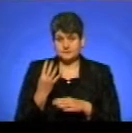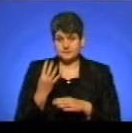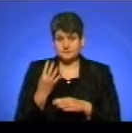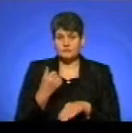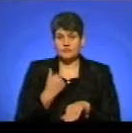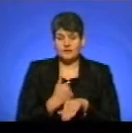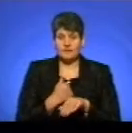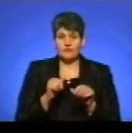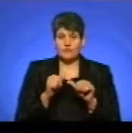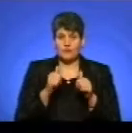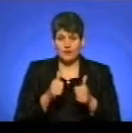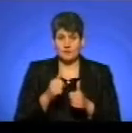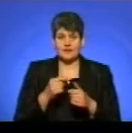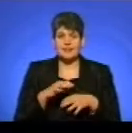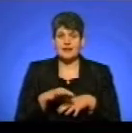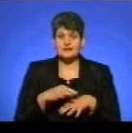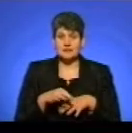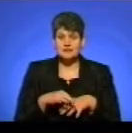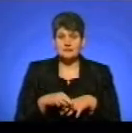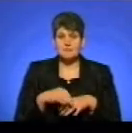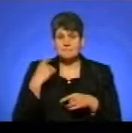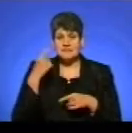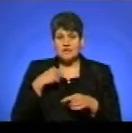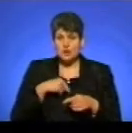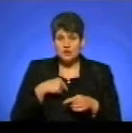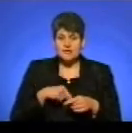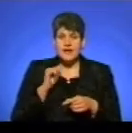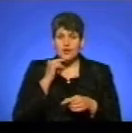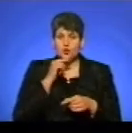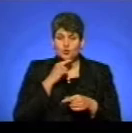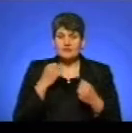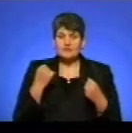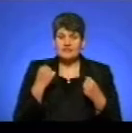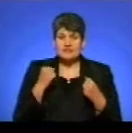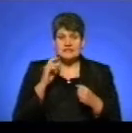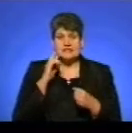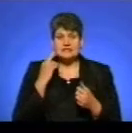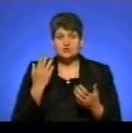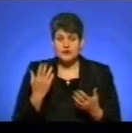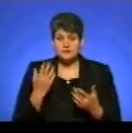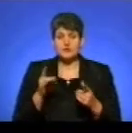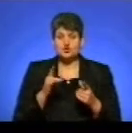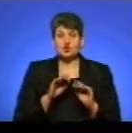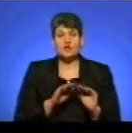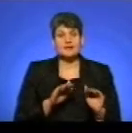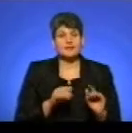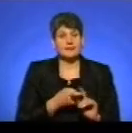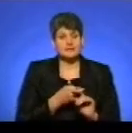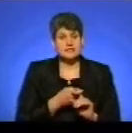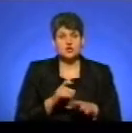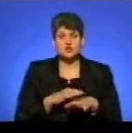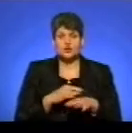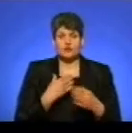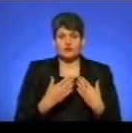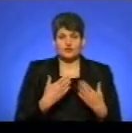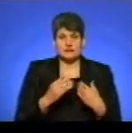основні форми насильства – це психологічне, економічне, фізичне та сексуальне. Щодо дітей – це жорстоке ставлення